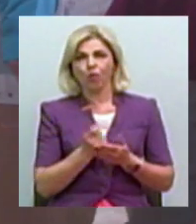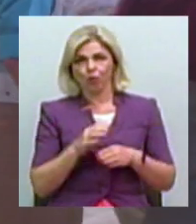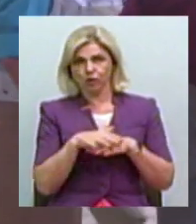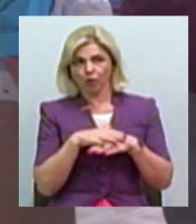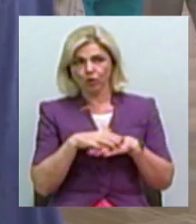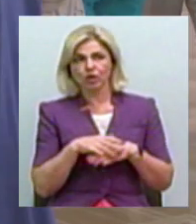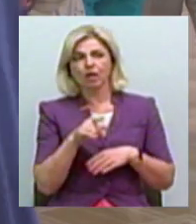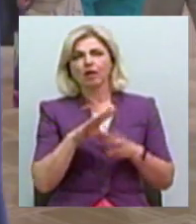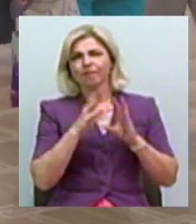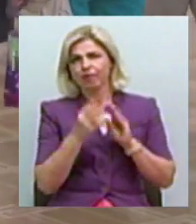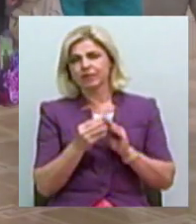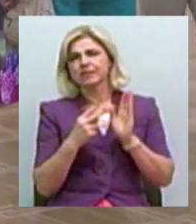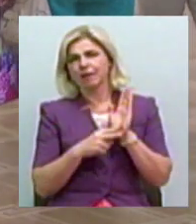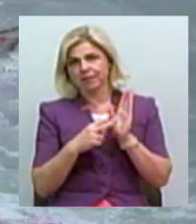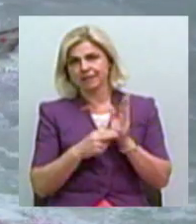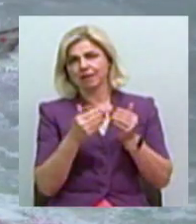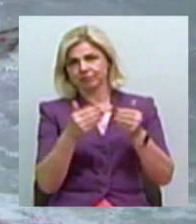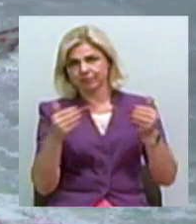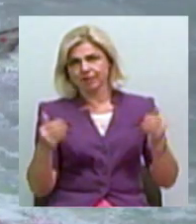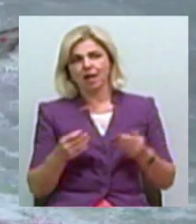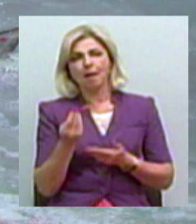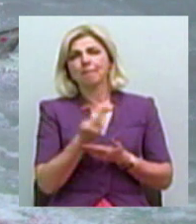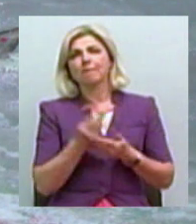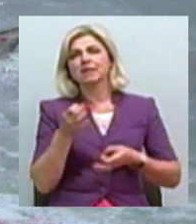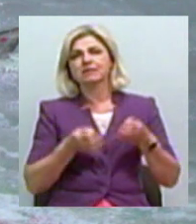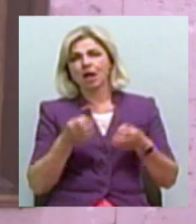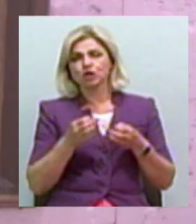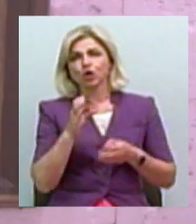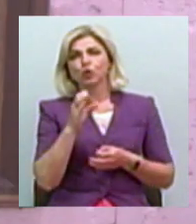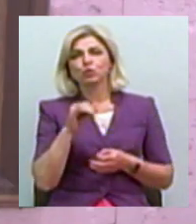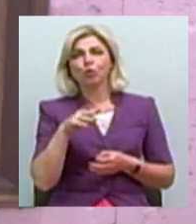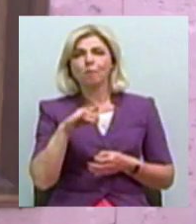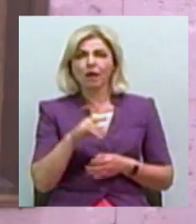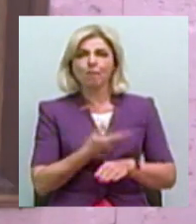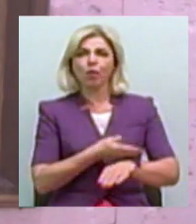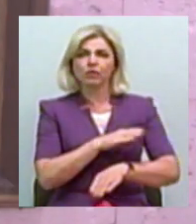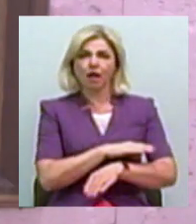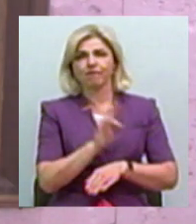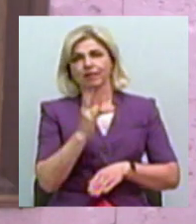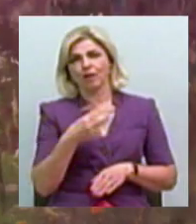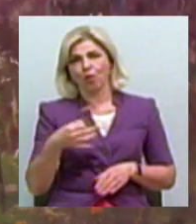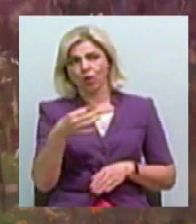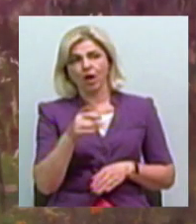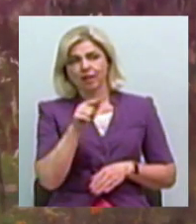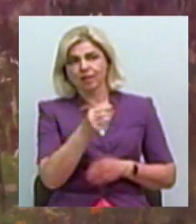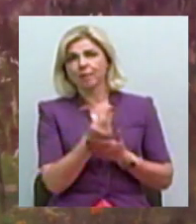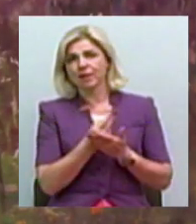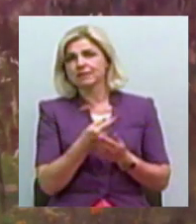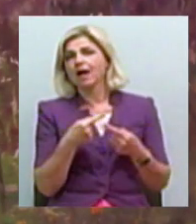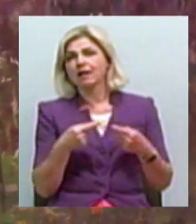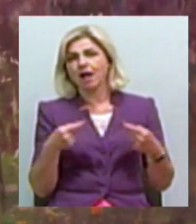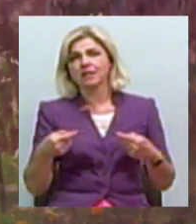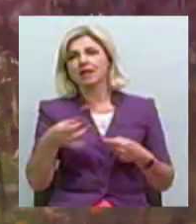робіт, а це здебільшого пейзажі. Сумщина, Полтавщина, Миколаївщина – на полотнах різні регіони України, куди художник